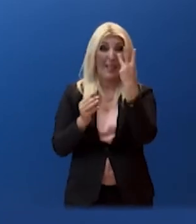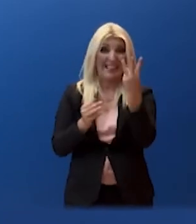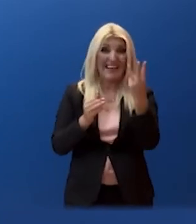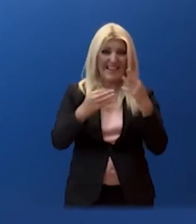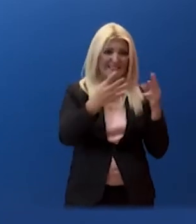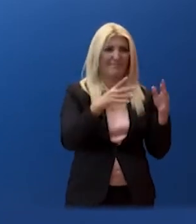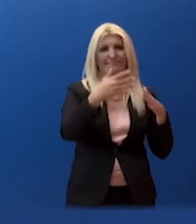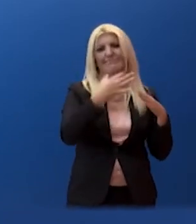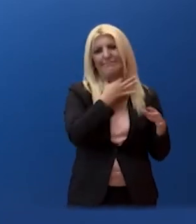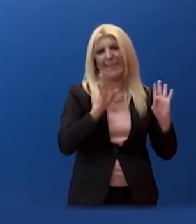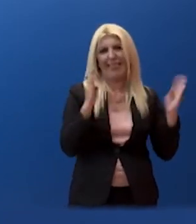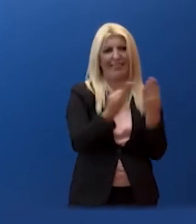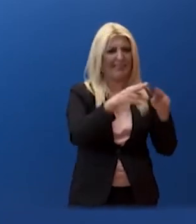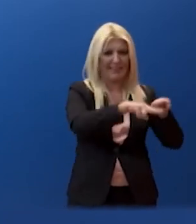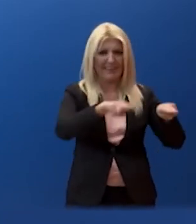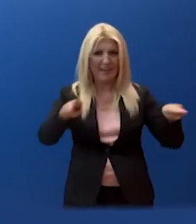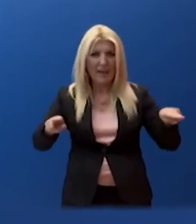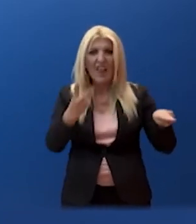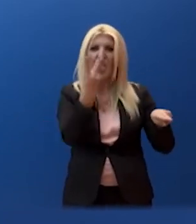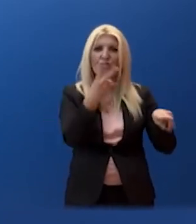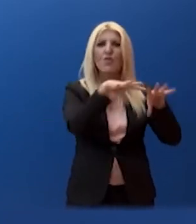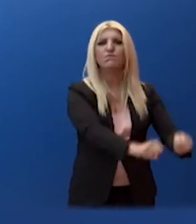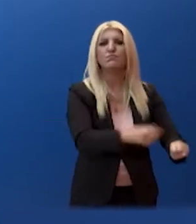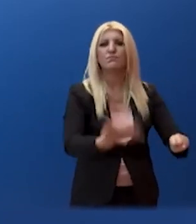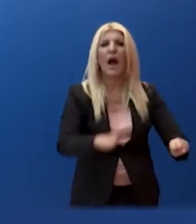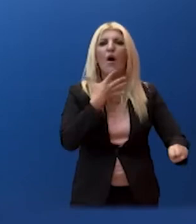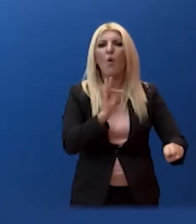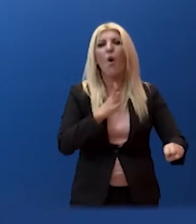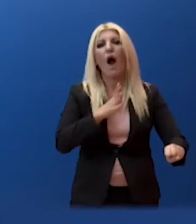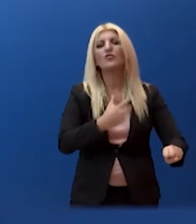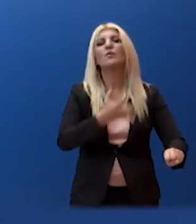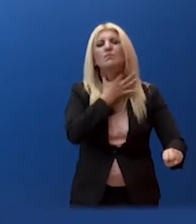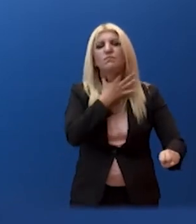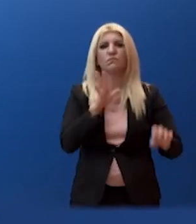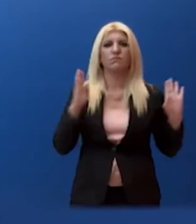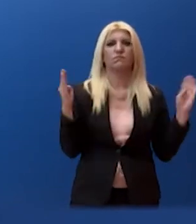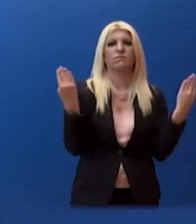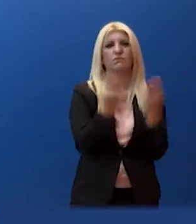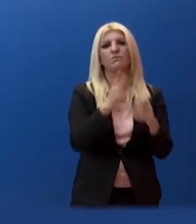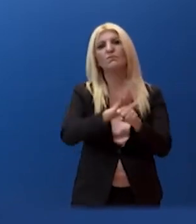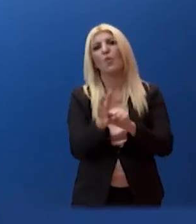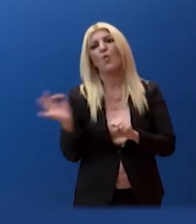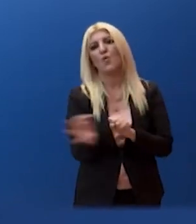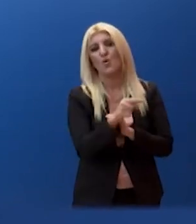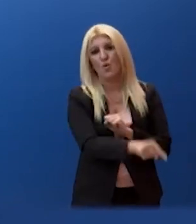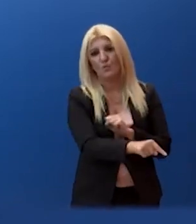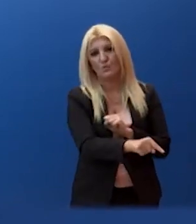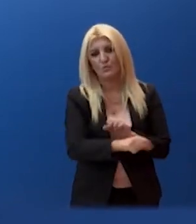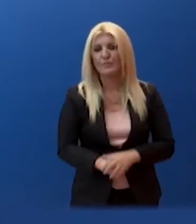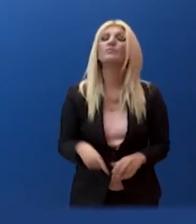γεγονός που την κατατάσσει στον υψηλό κίνδυνο. Η επιδήνωση αυτή οδήγησε την κυβέρνηση στην απόφαση να προχωρήσει,